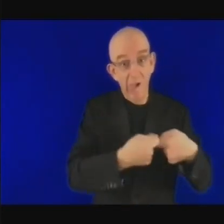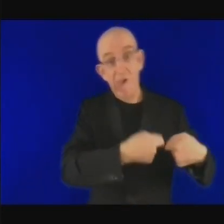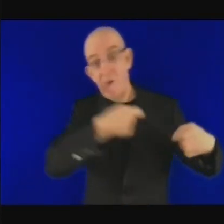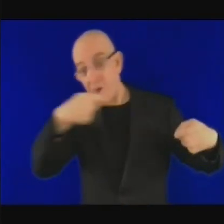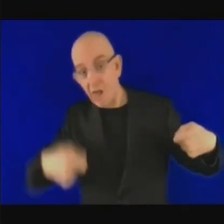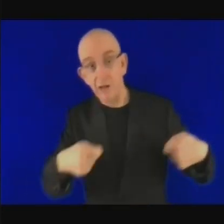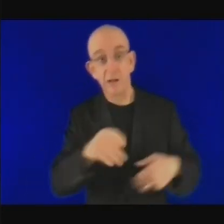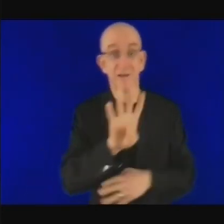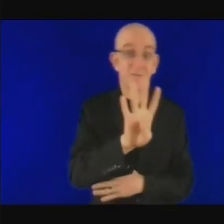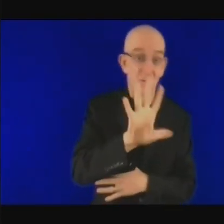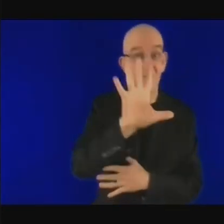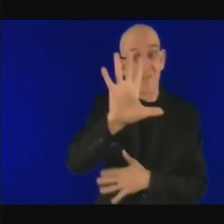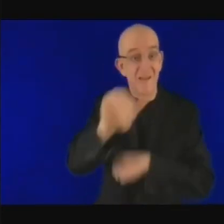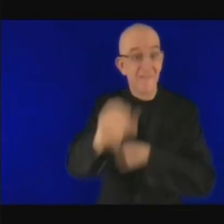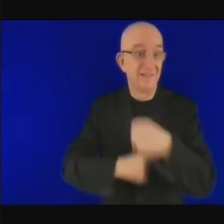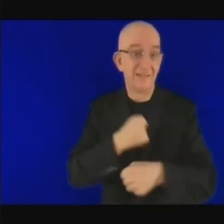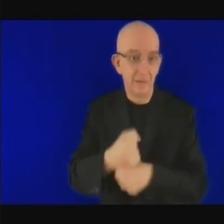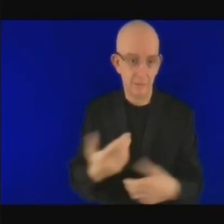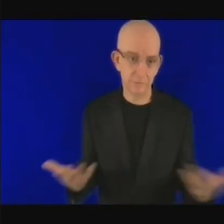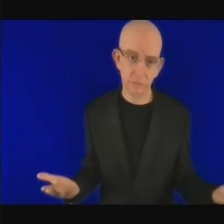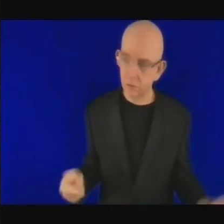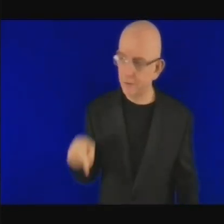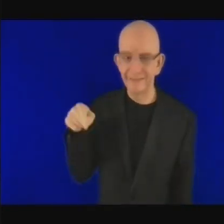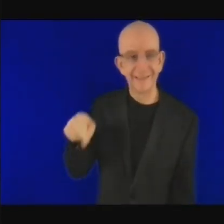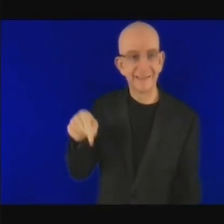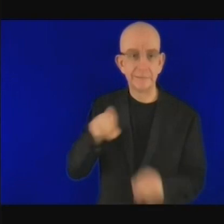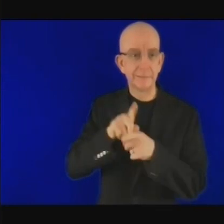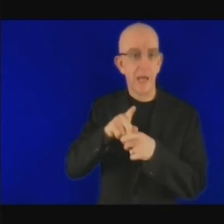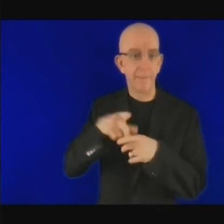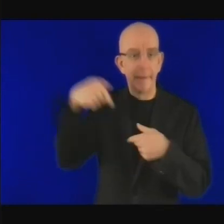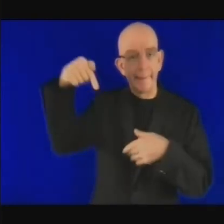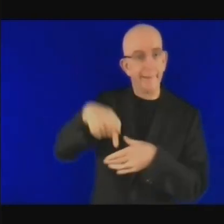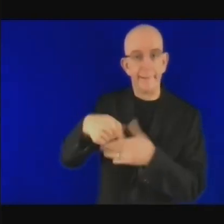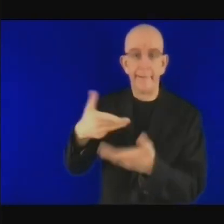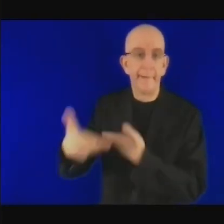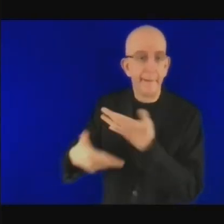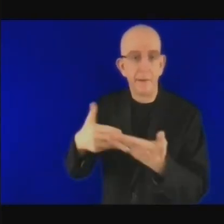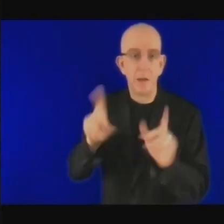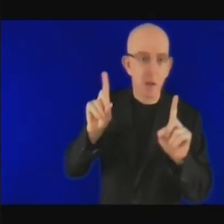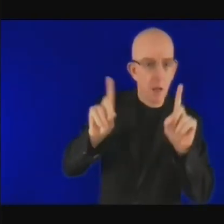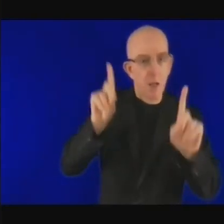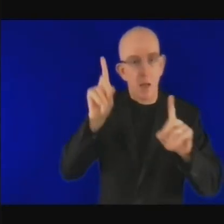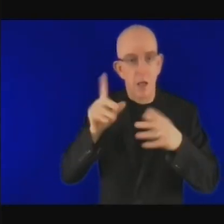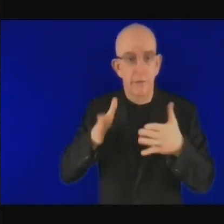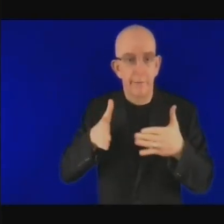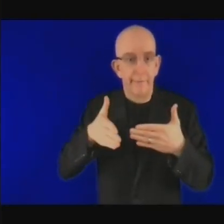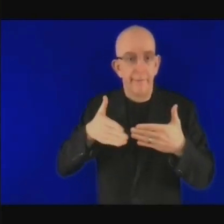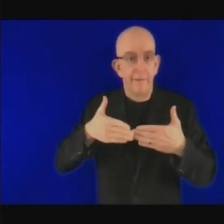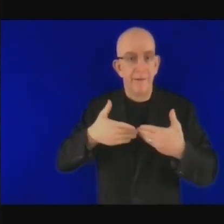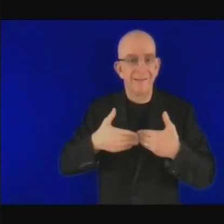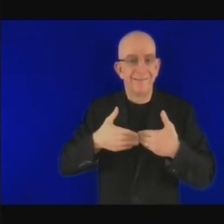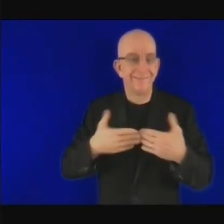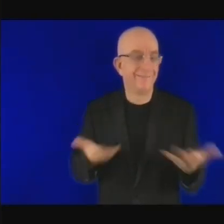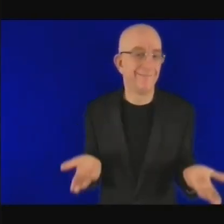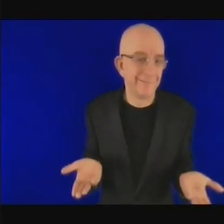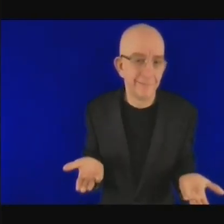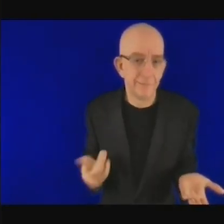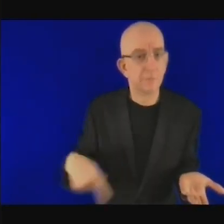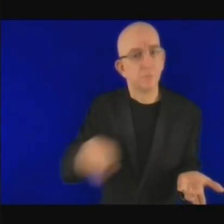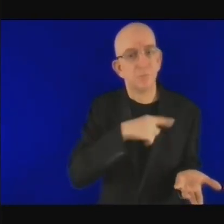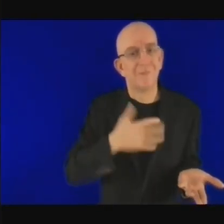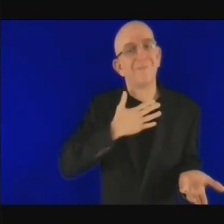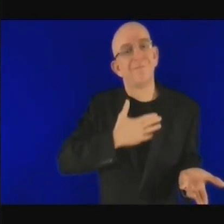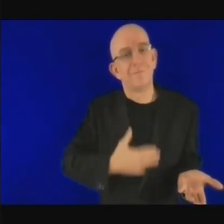en 2008 il y avait une espèce de buzz autour du secteur privé le secteur privé voulait investir en